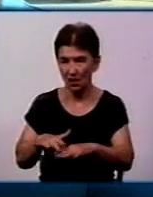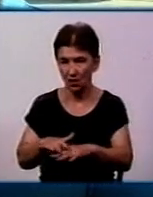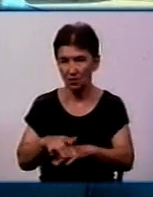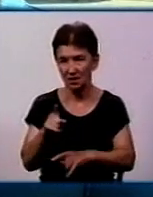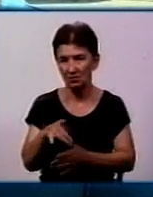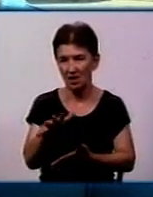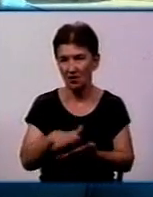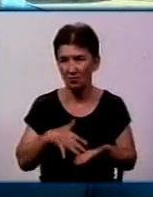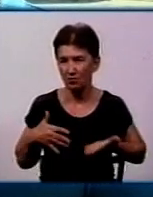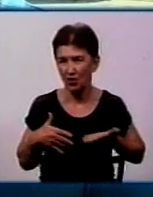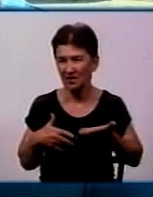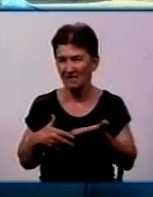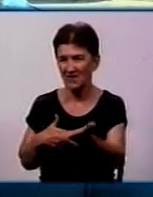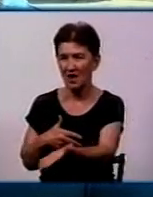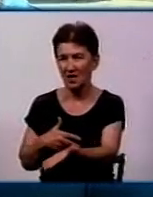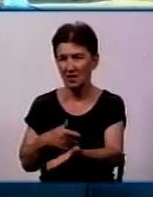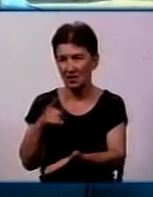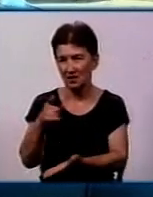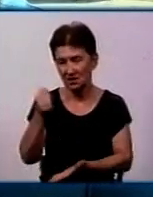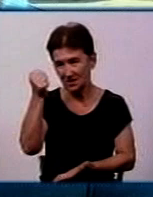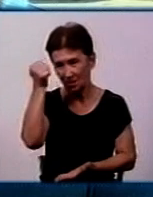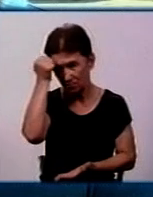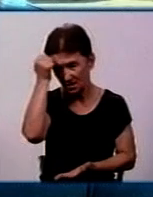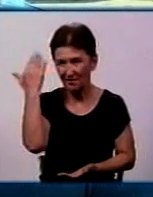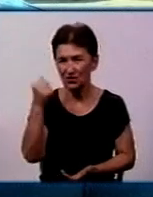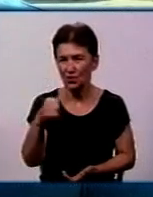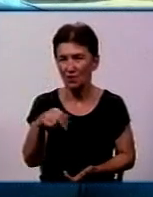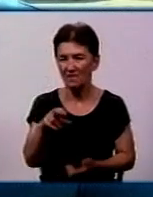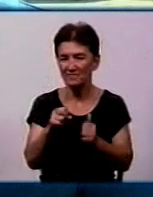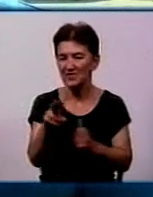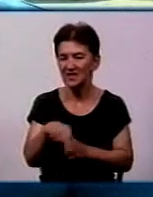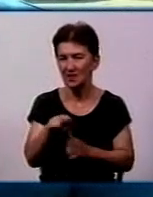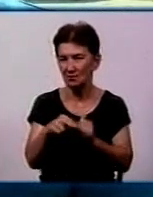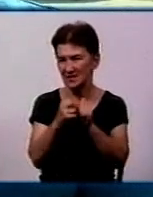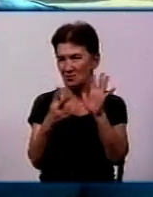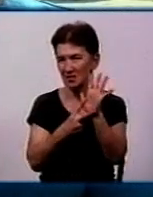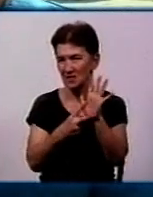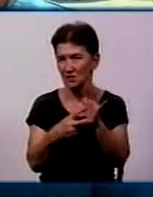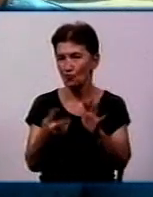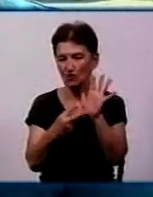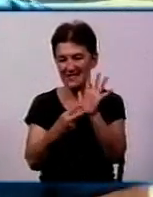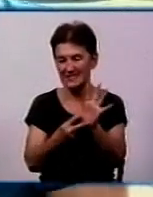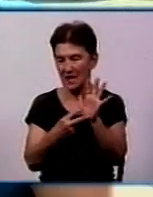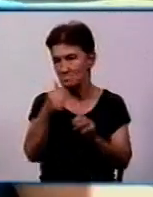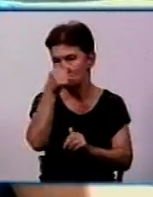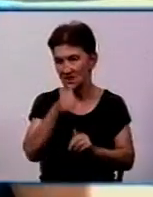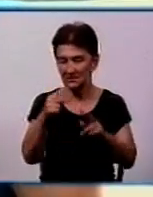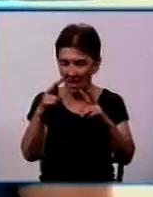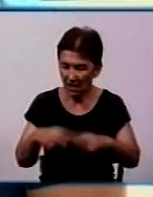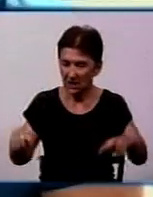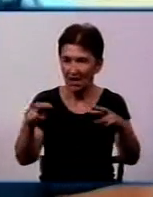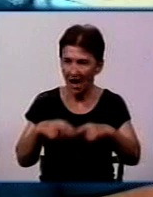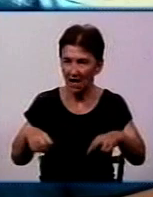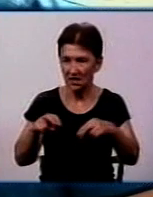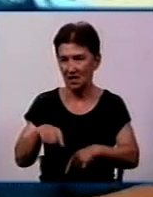подавали ще, якщо пам'ять мій, у грудні місяці 2017 року. Тобто сім місяців ми розглядали це питання,